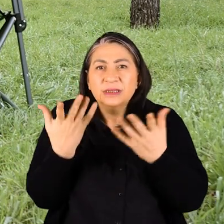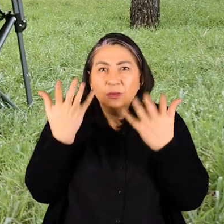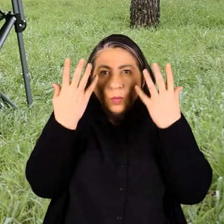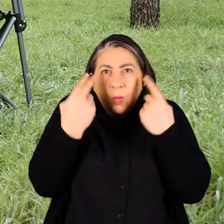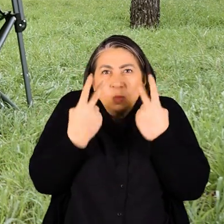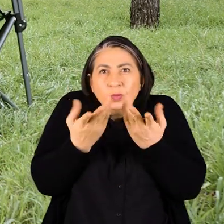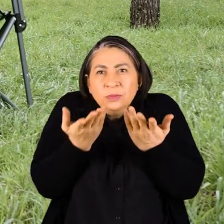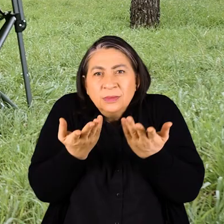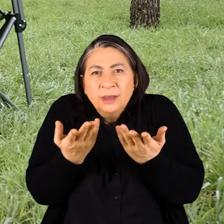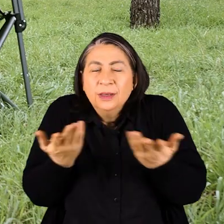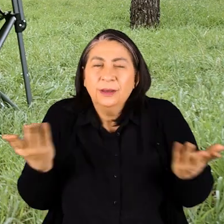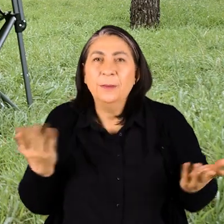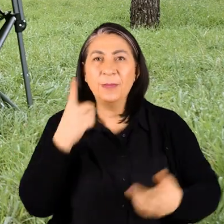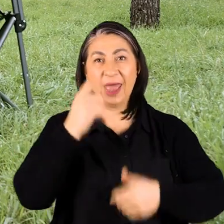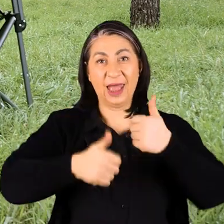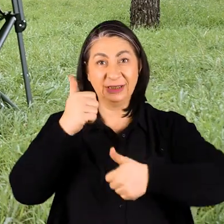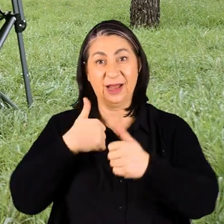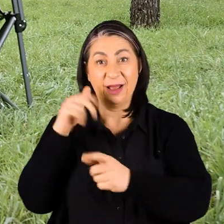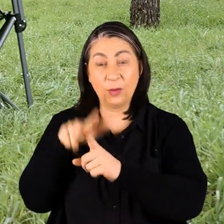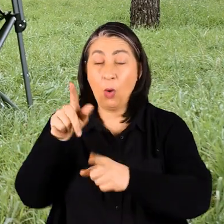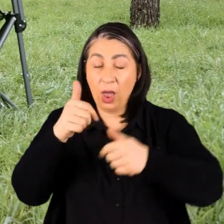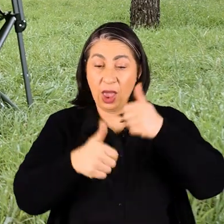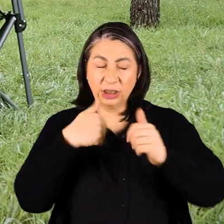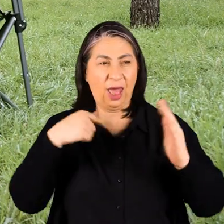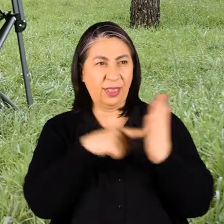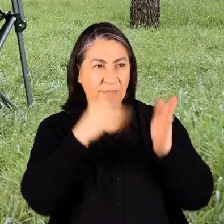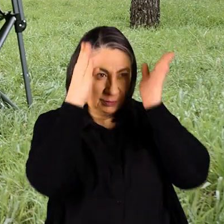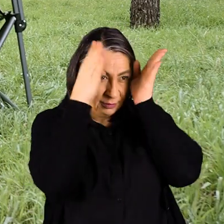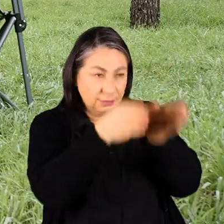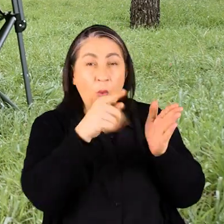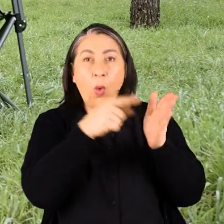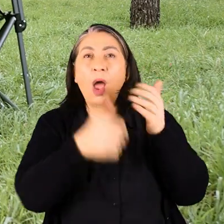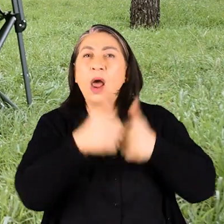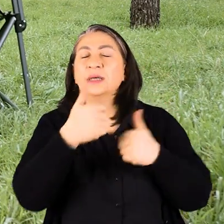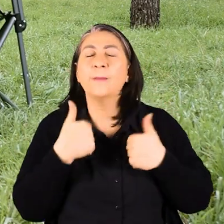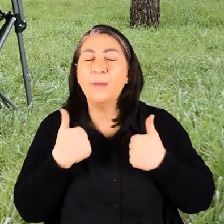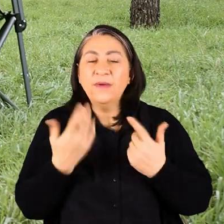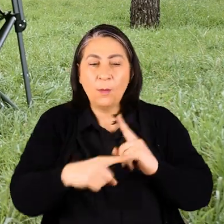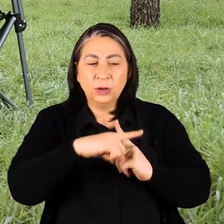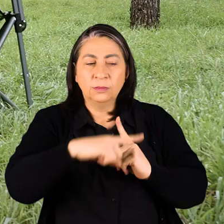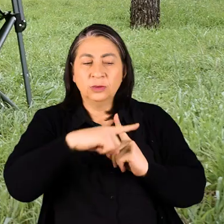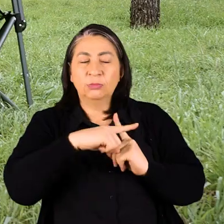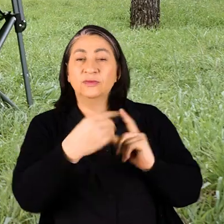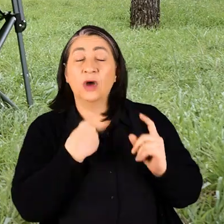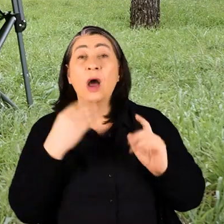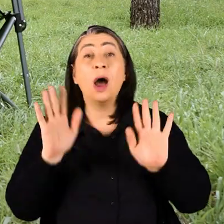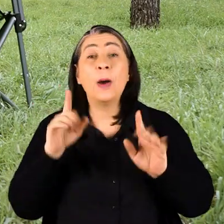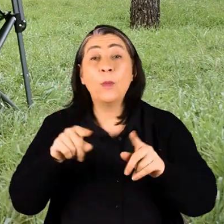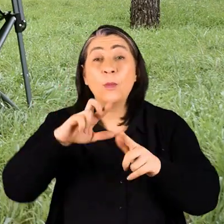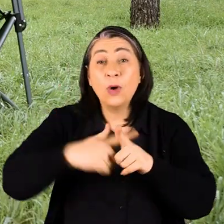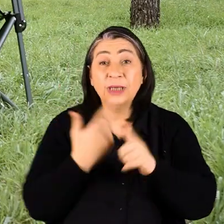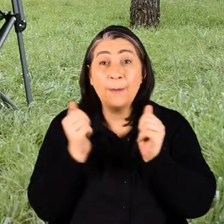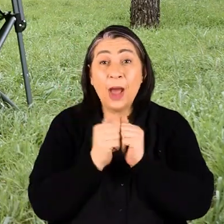Motivasyonu nereden buluyorsun Evet bir yarışlara katılıyorum ben o yarışları hedef alıyorum O yarışlar benim evet motivasyonum oluyor ama Bu